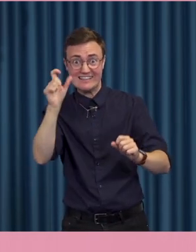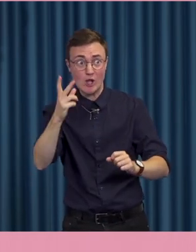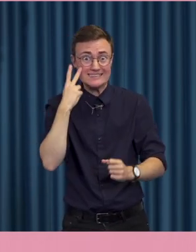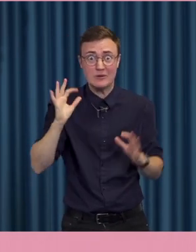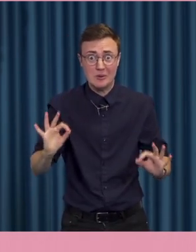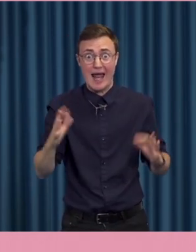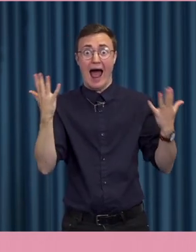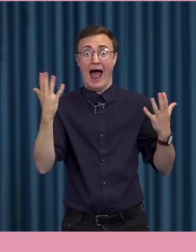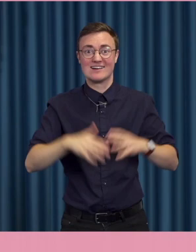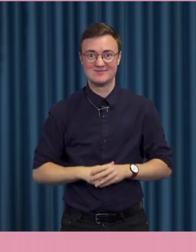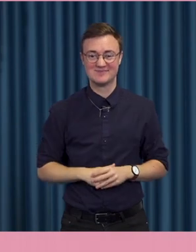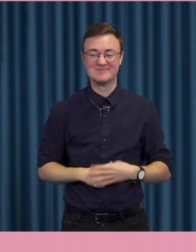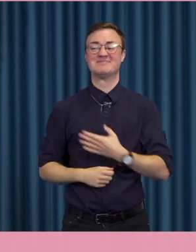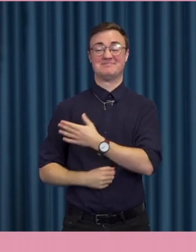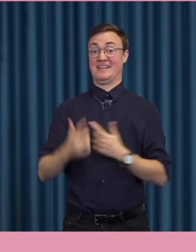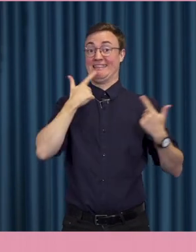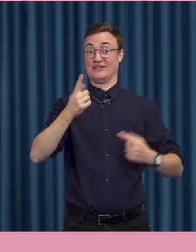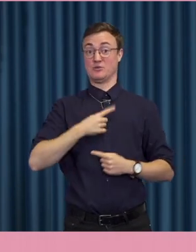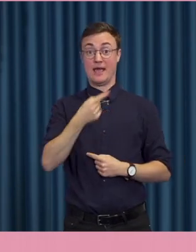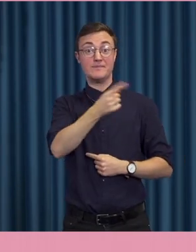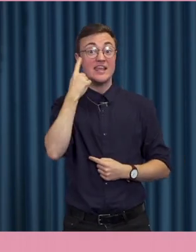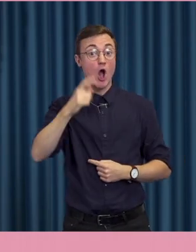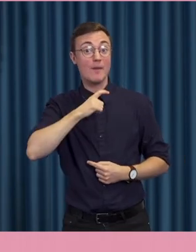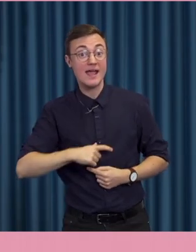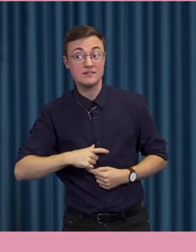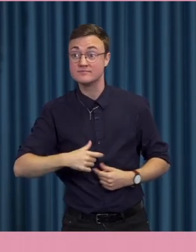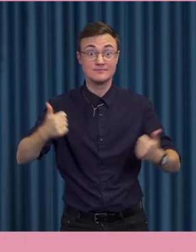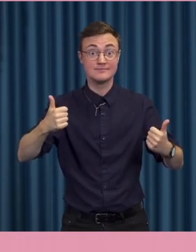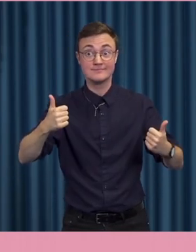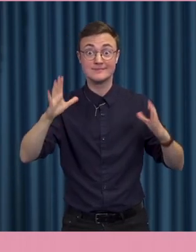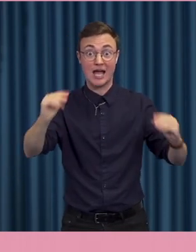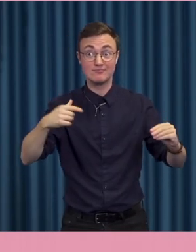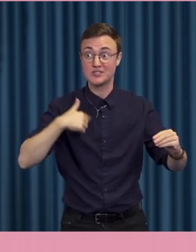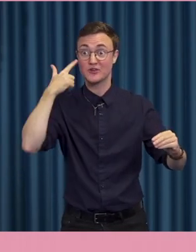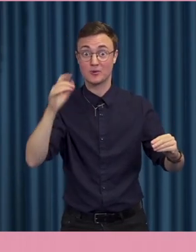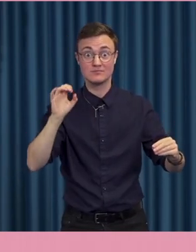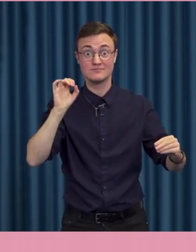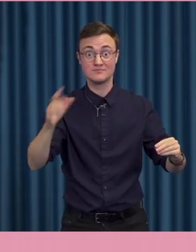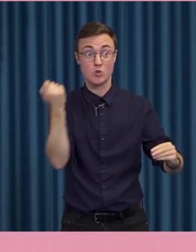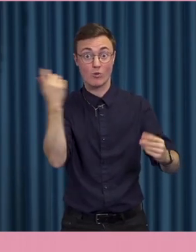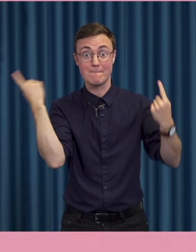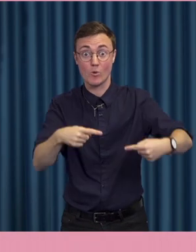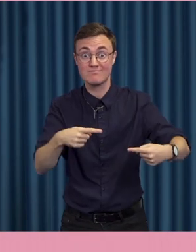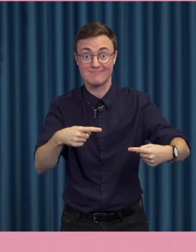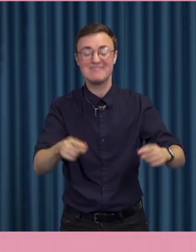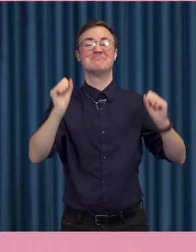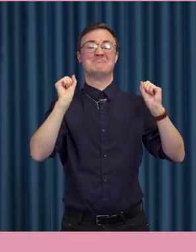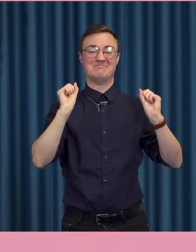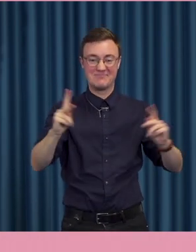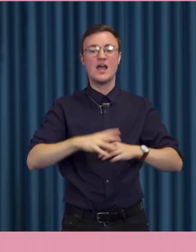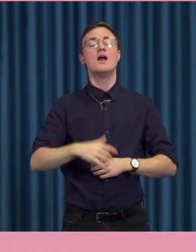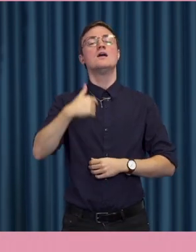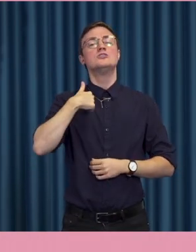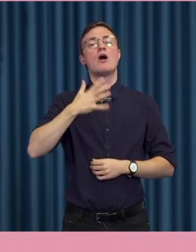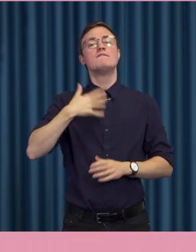det går. Tack så mycket. Hörs jag bra? Jag antar det, om ingen säger någonting annat. Jag ska säga någonting